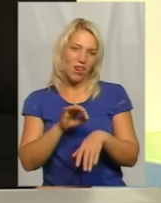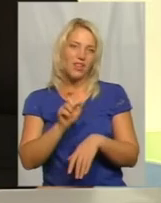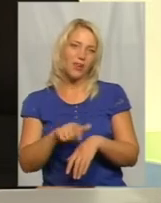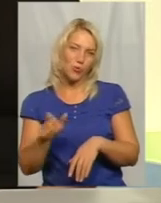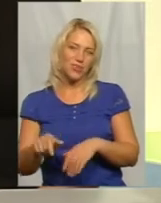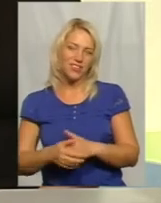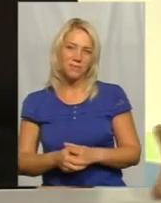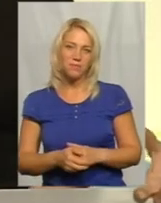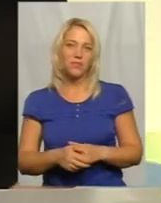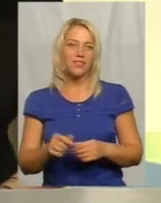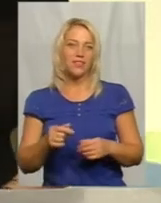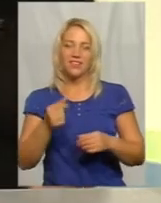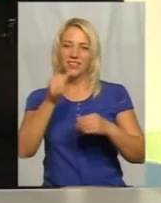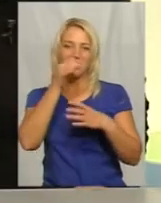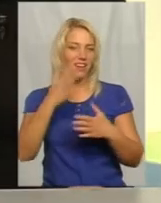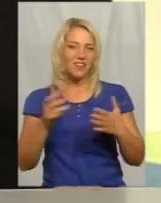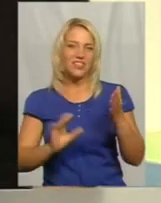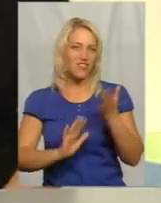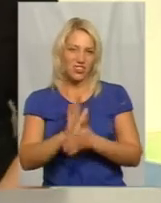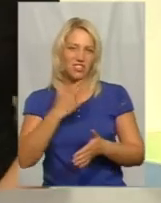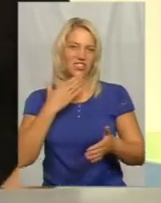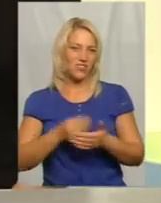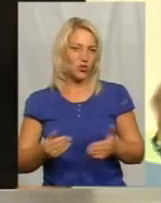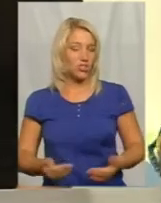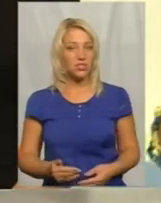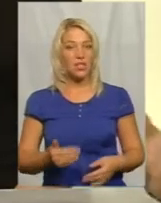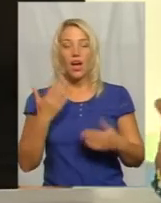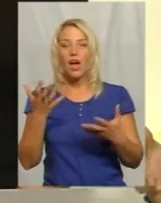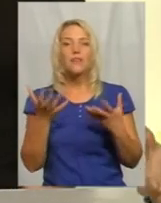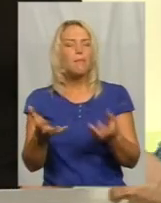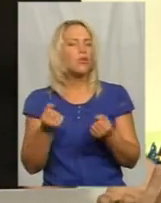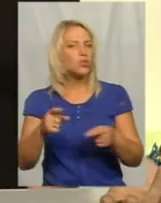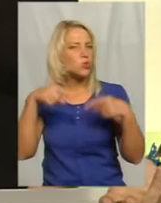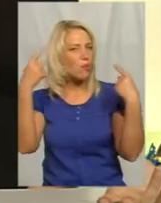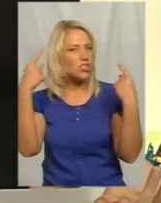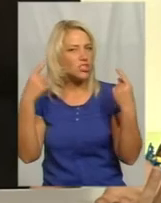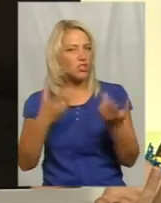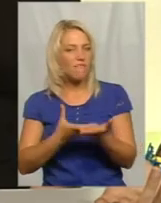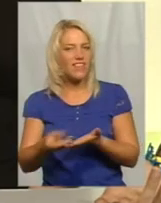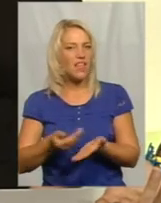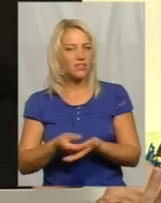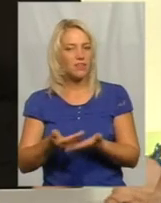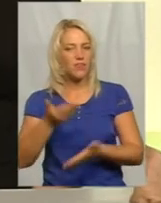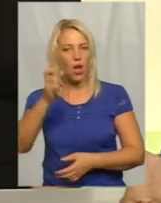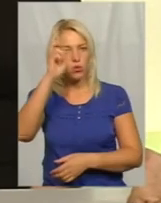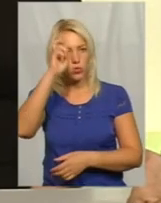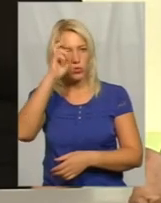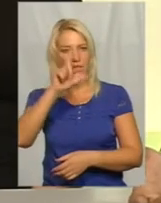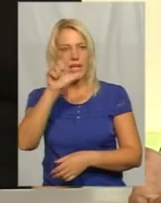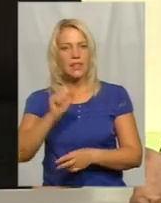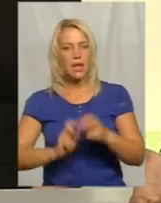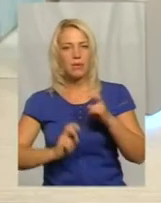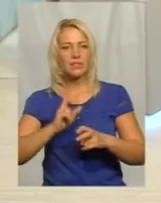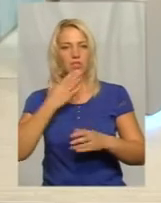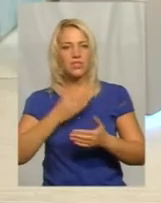ніяк не вирішую за всю свою жизнь. вони получають сумасшедшіе фінансування от государства на производство